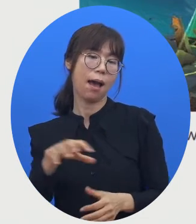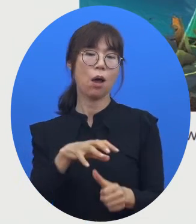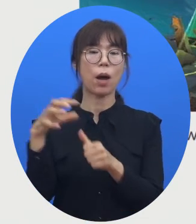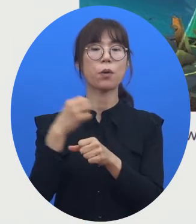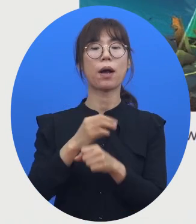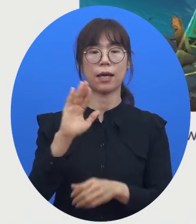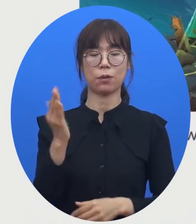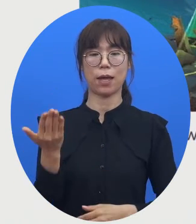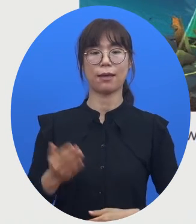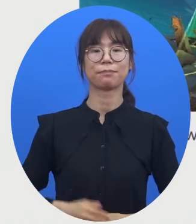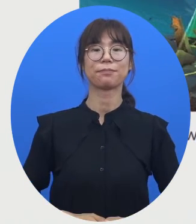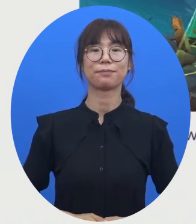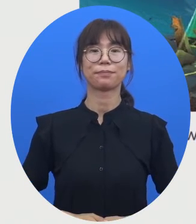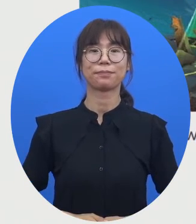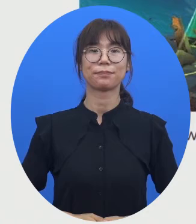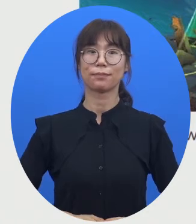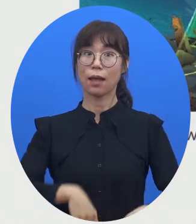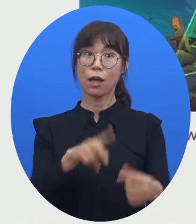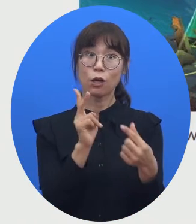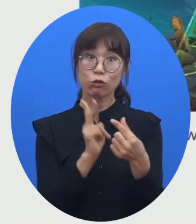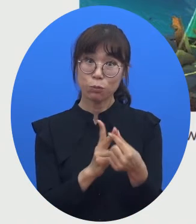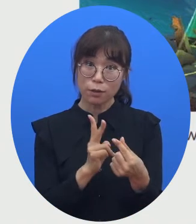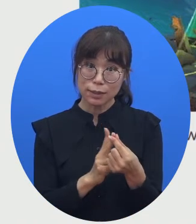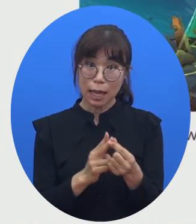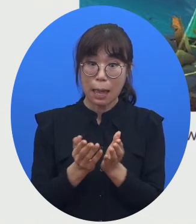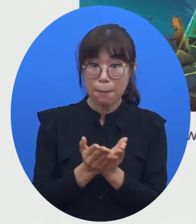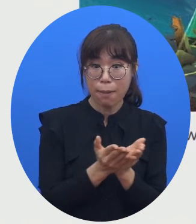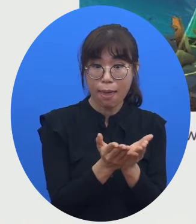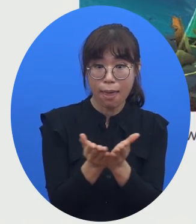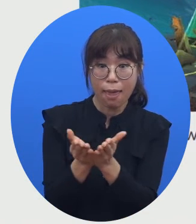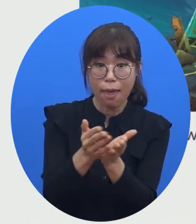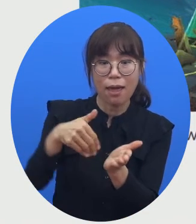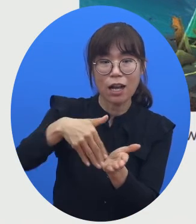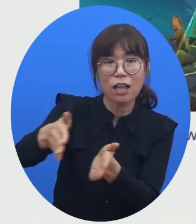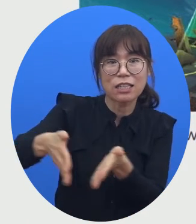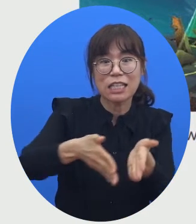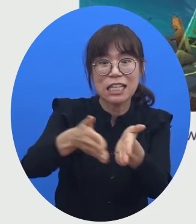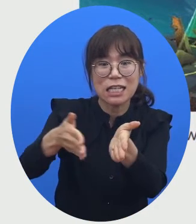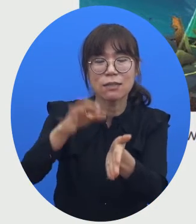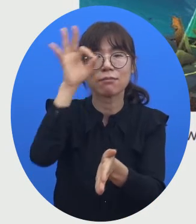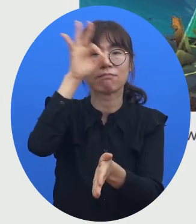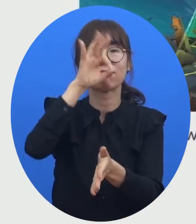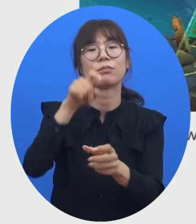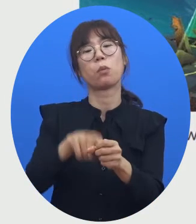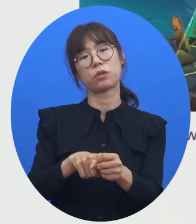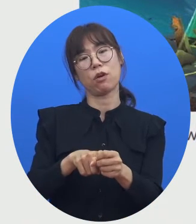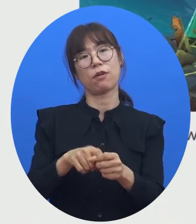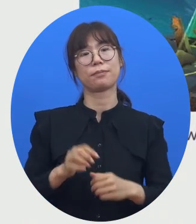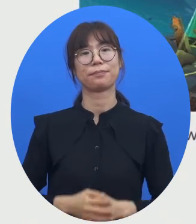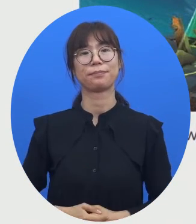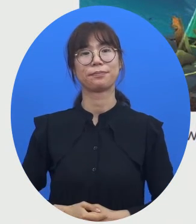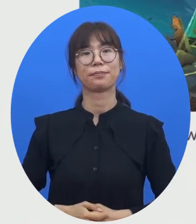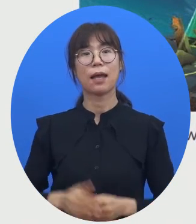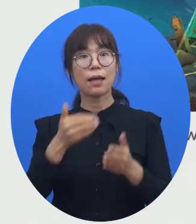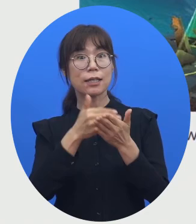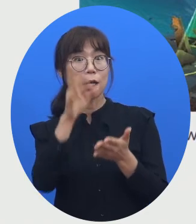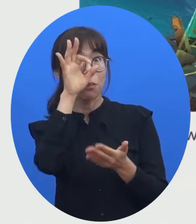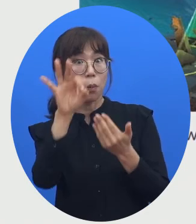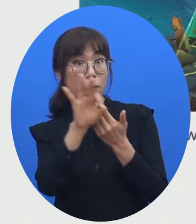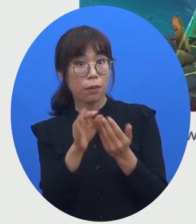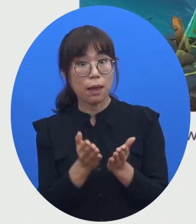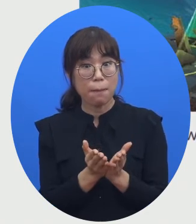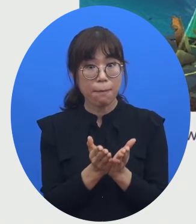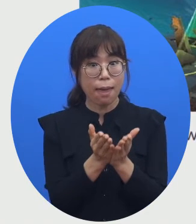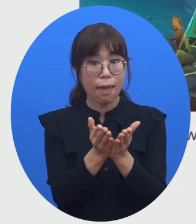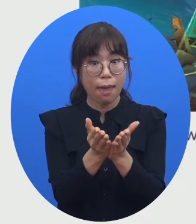두 번째로 선박 운항로의 확보에 있는데요. 그림을 보시면 우리가 배가 진행하는